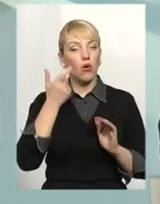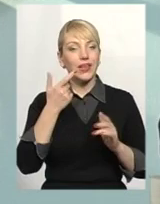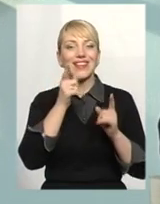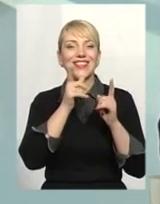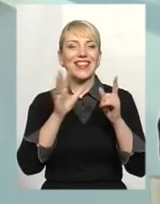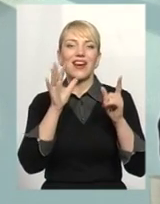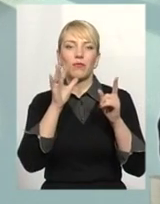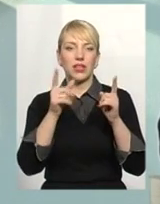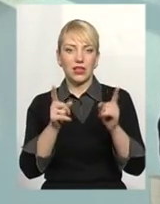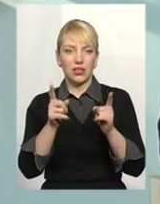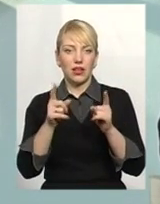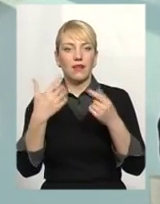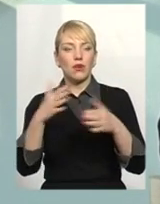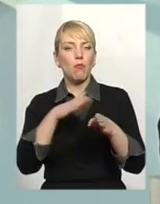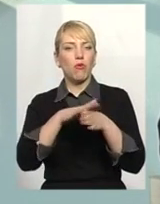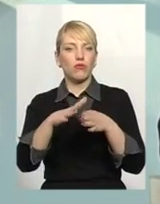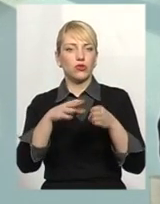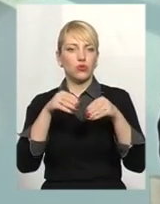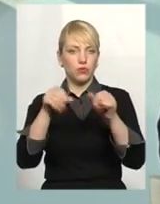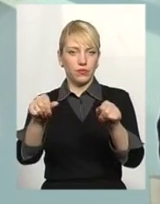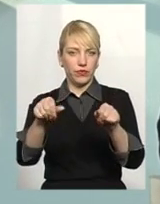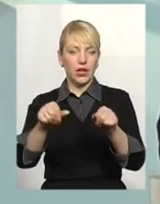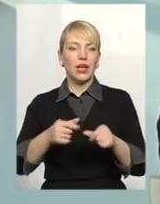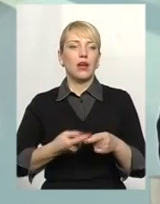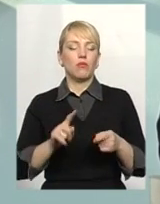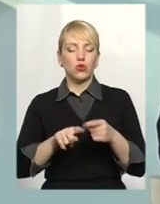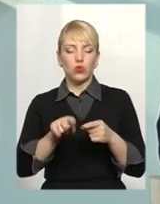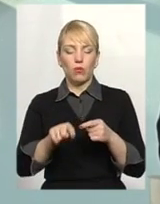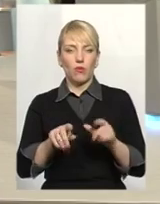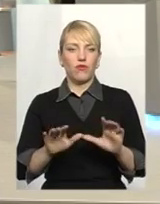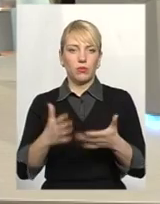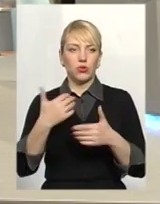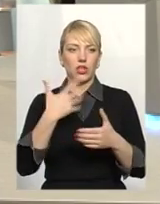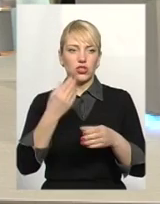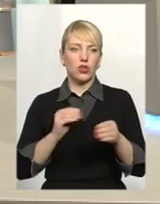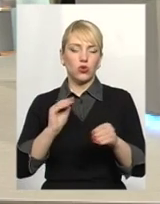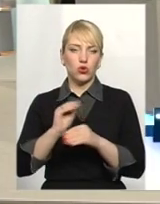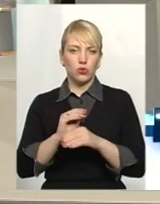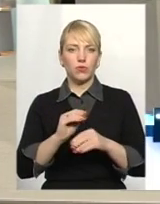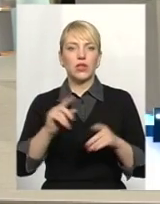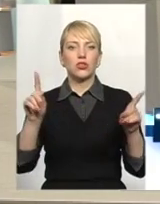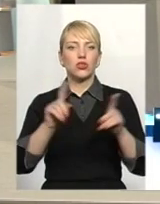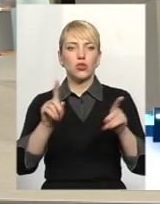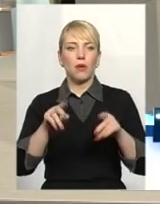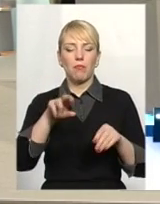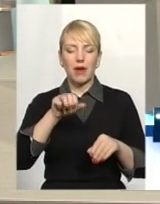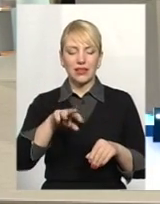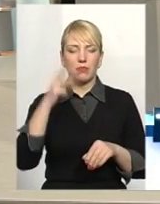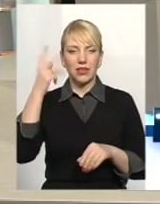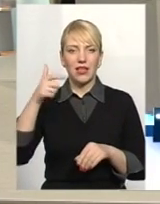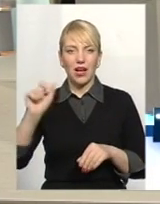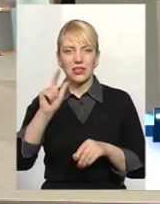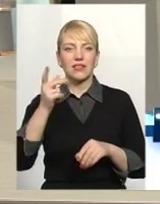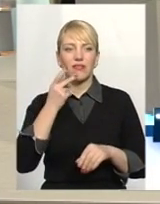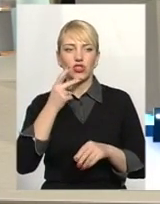терміни в законі будуть повністю вичерпані. Ну, по даному випадку, я так хочу ще підтвердити, що ПАД «Хмельніст-Газ», він